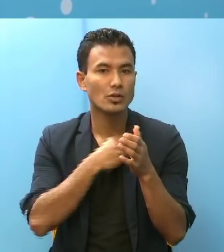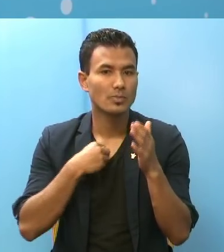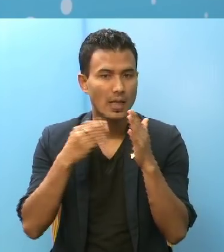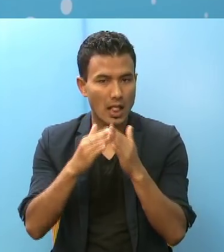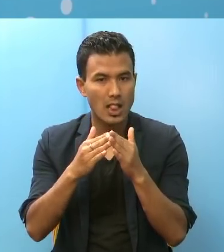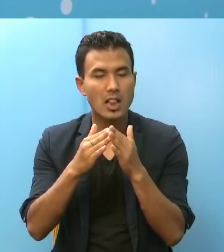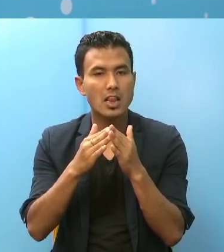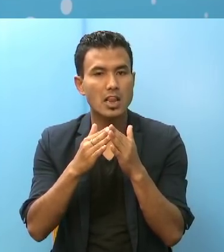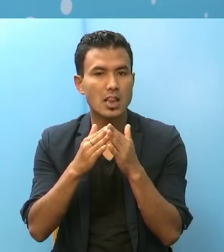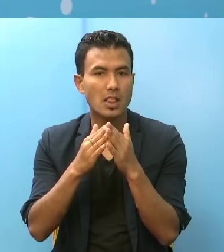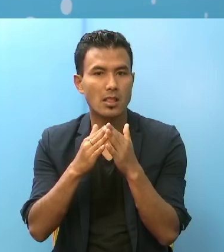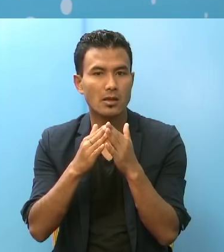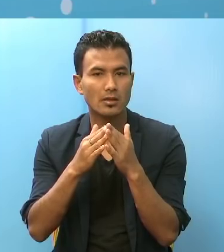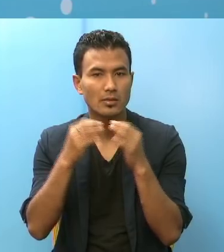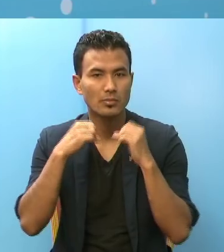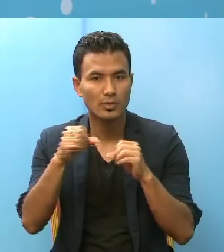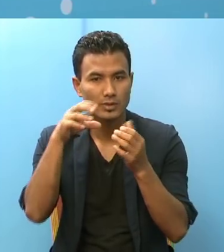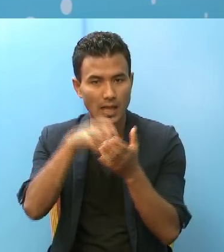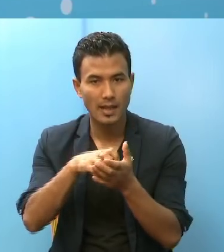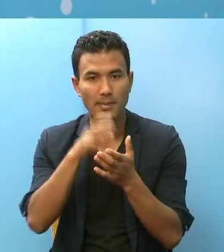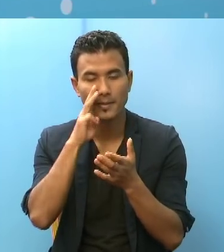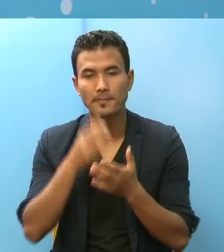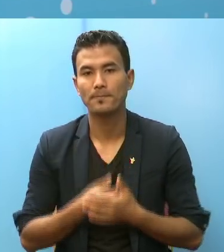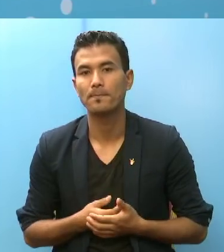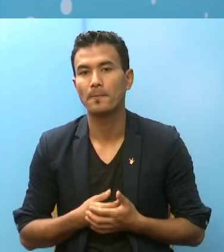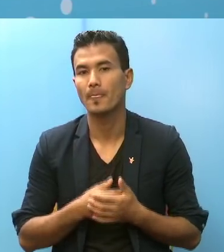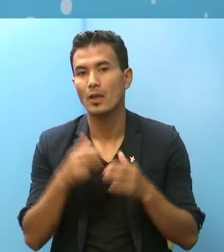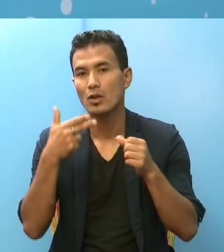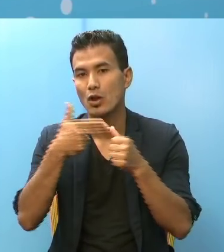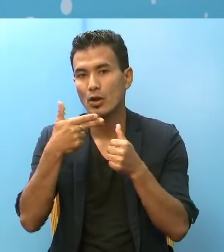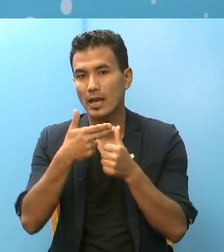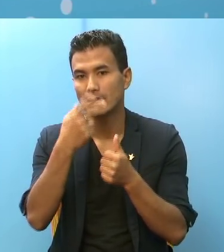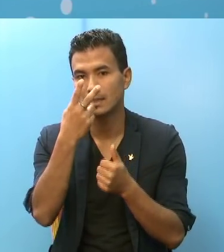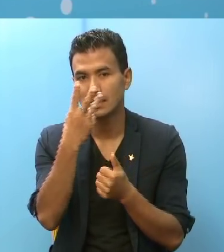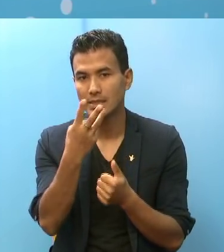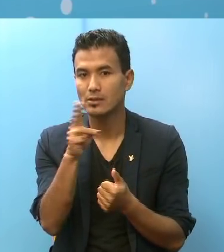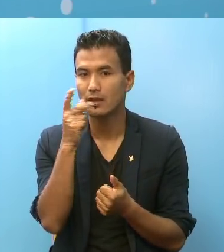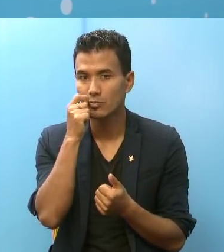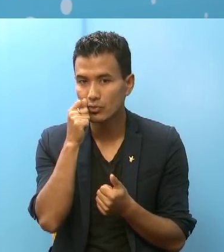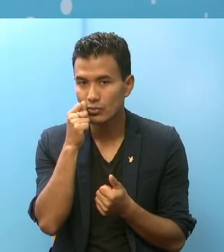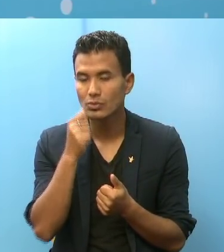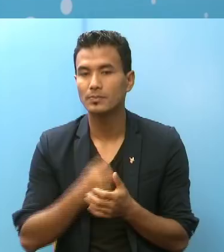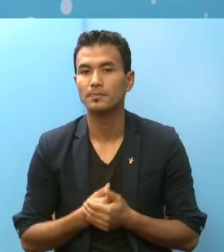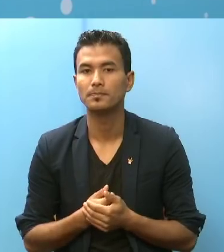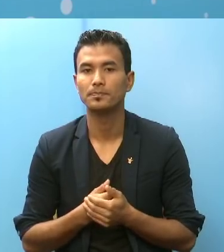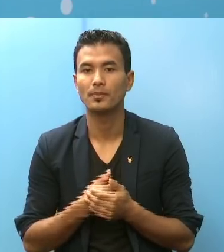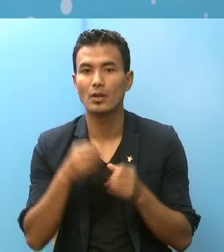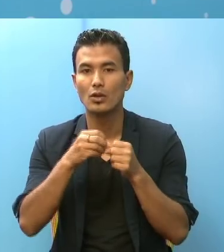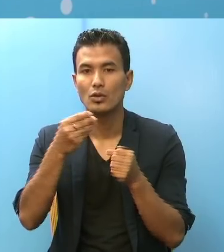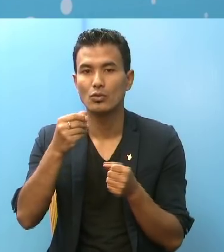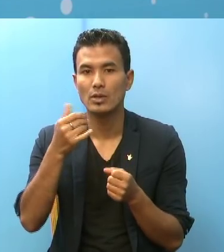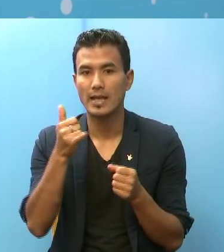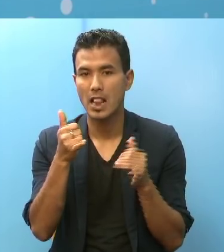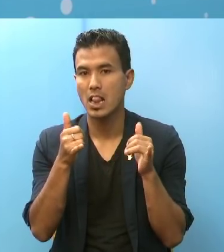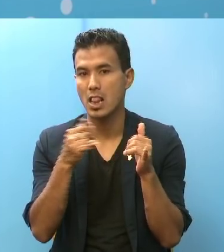पर्योग साला मा अर्गा खांची का तीन जना पुरुष दुलिखेल